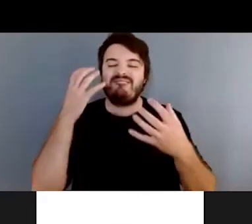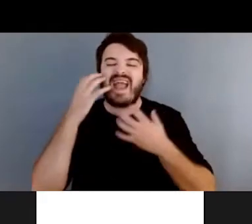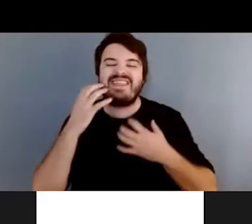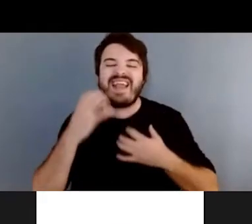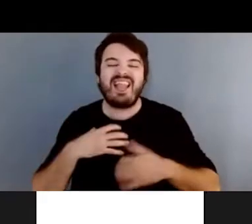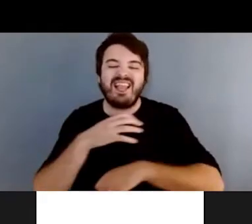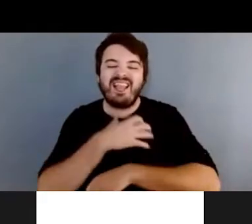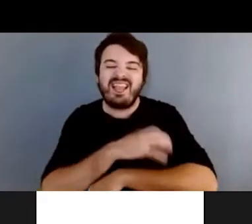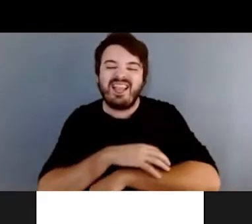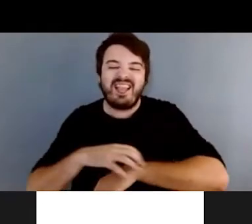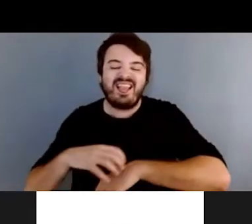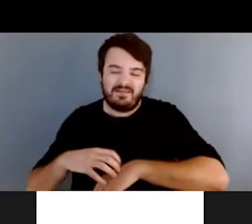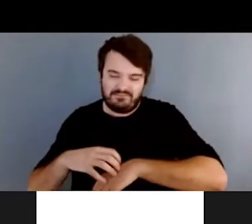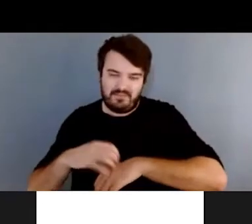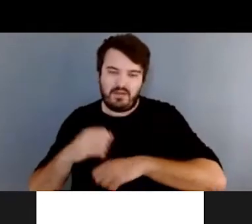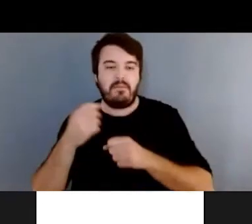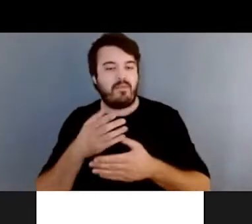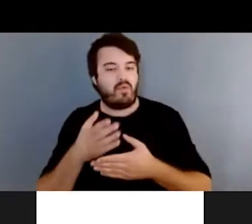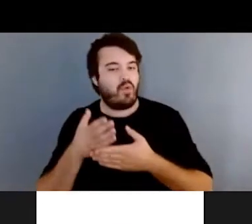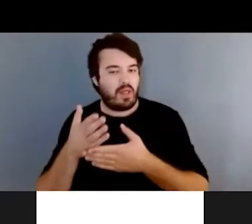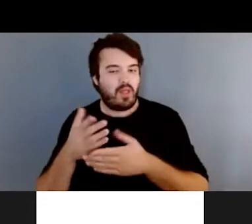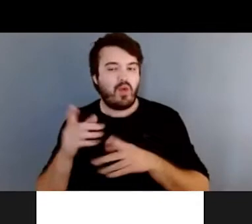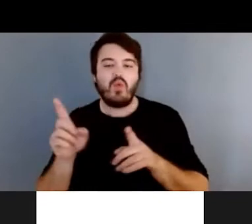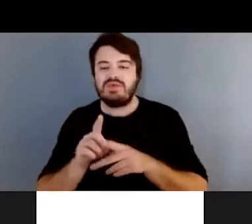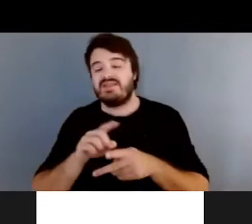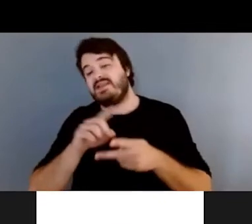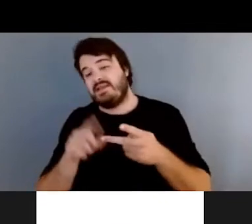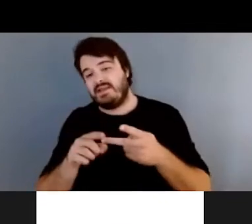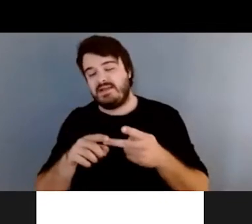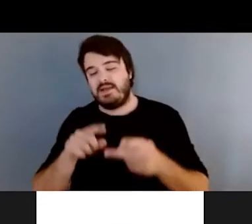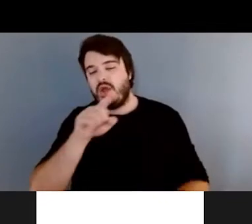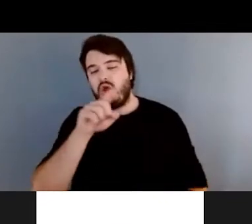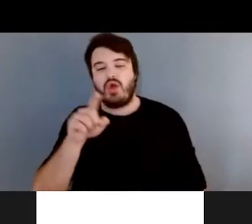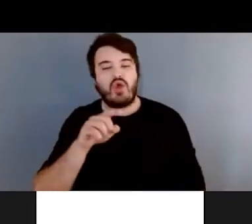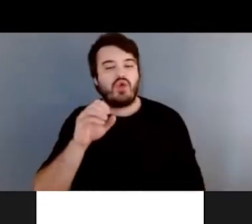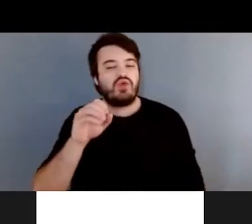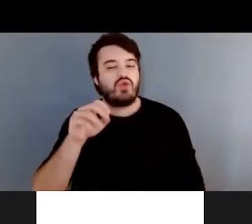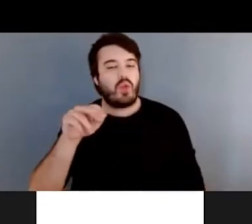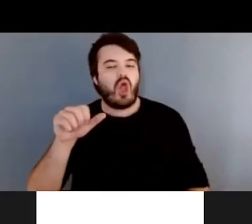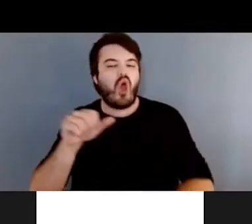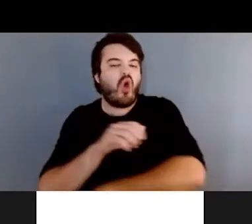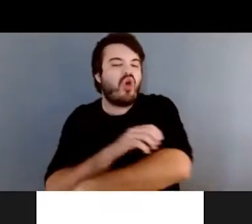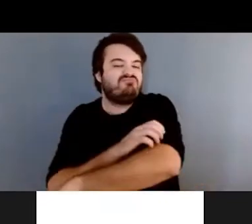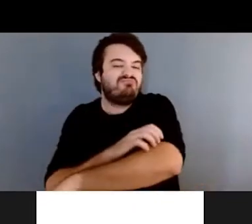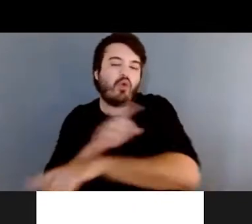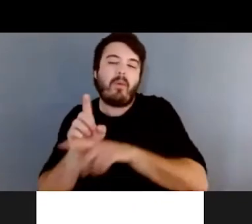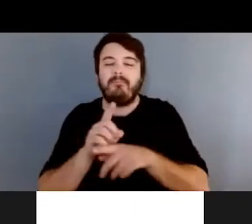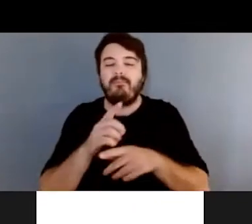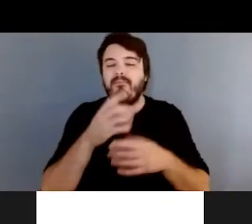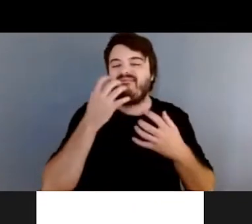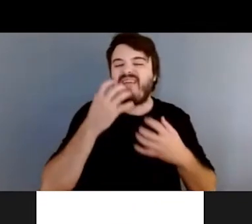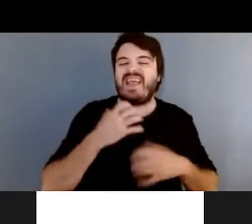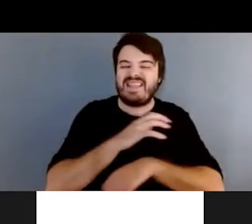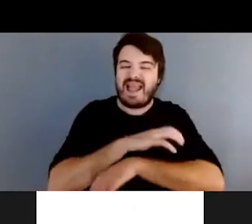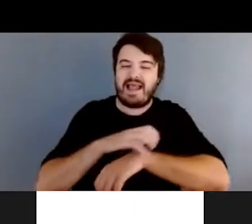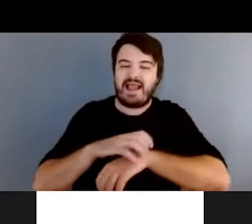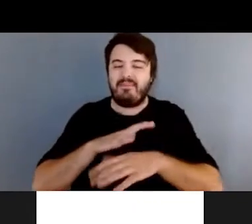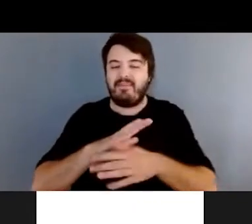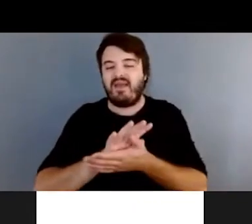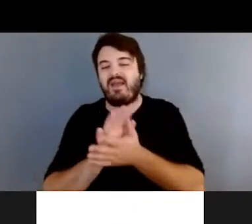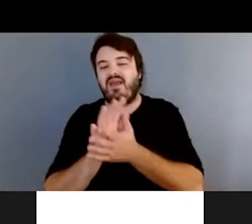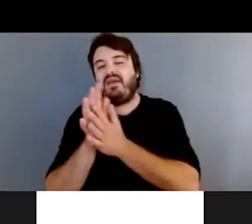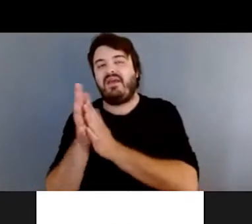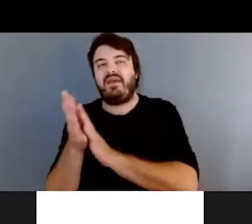puis éventuellement le zona, qui est dans la même, qui est comme la varicelle, mais qui a été, qui a été,